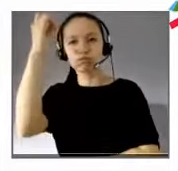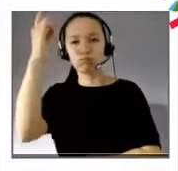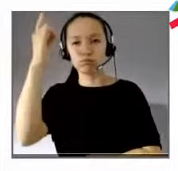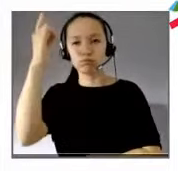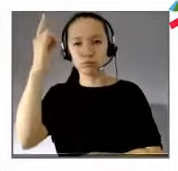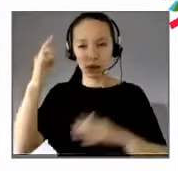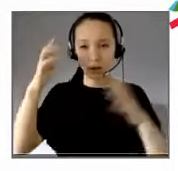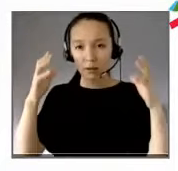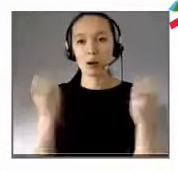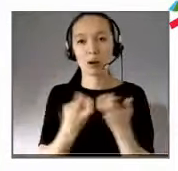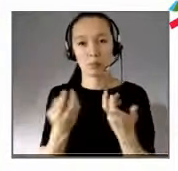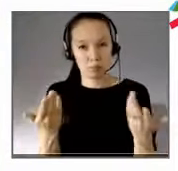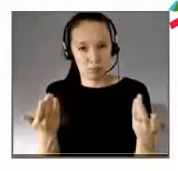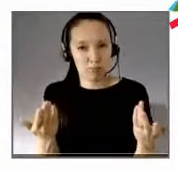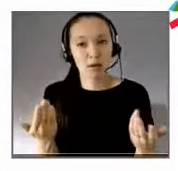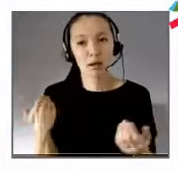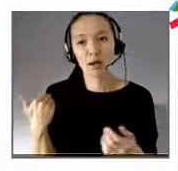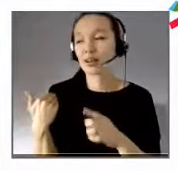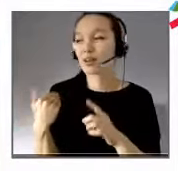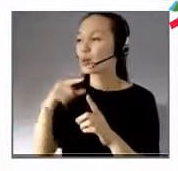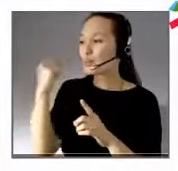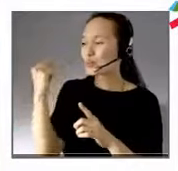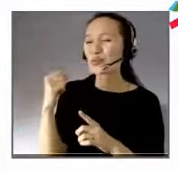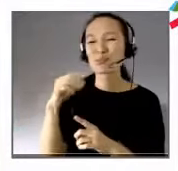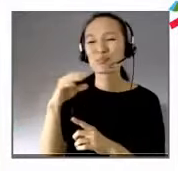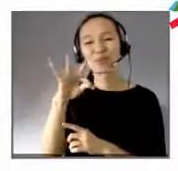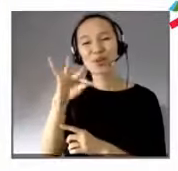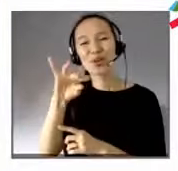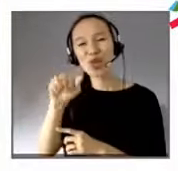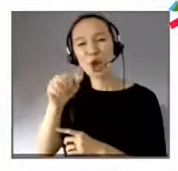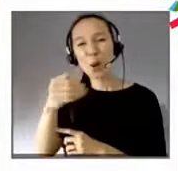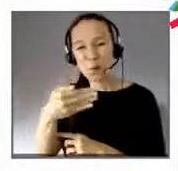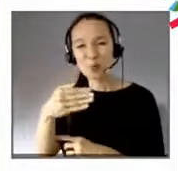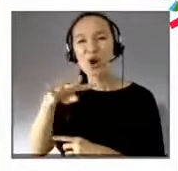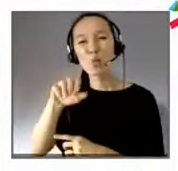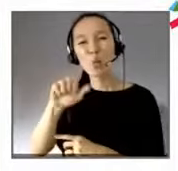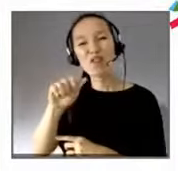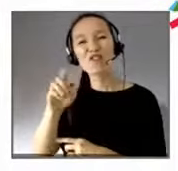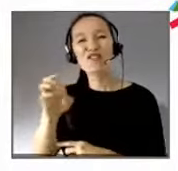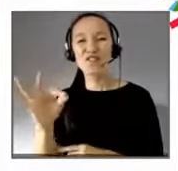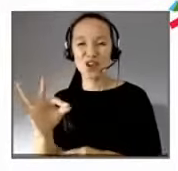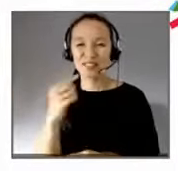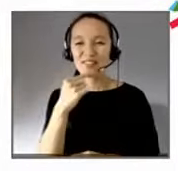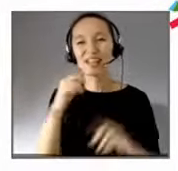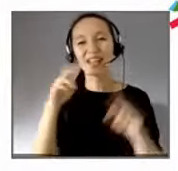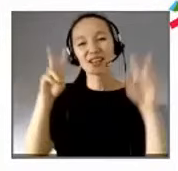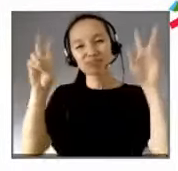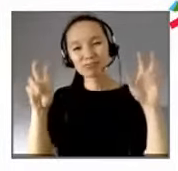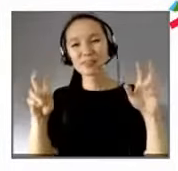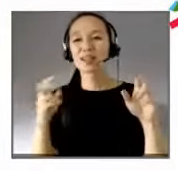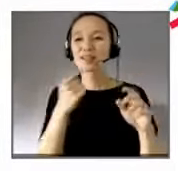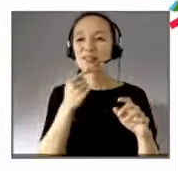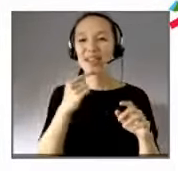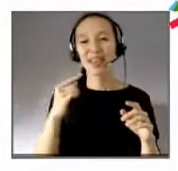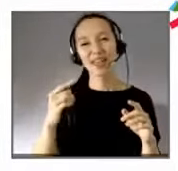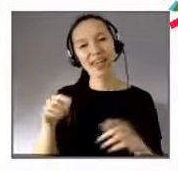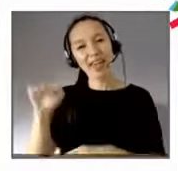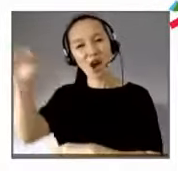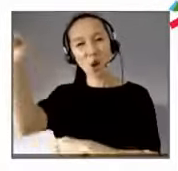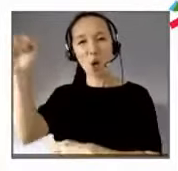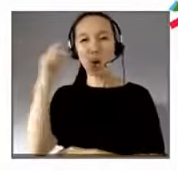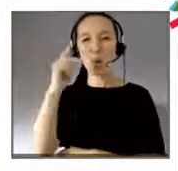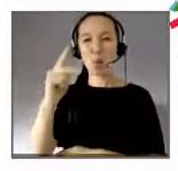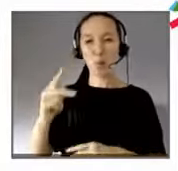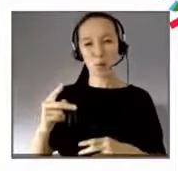a très bien été raconté par Tom Wolfe, évidemment, dans l'étoffe des héros. Voilà, et là, vous avez une logique de domination,